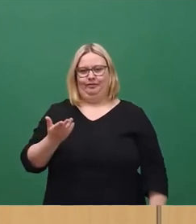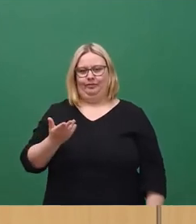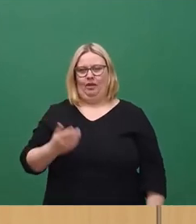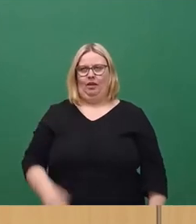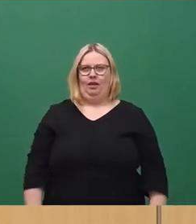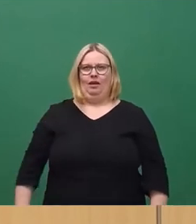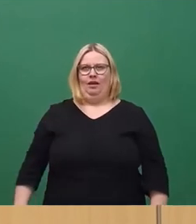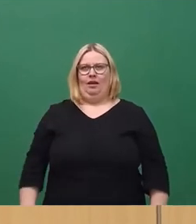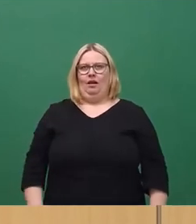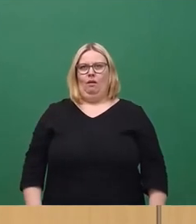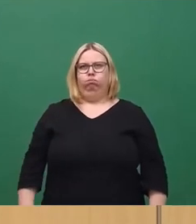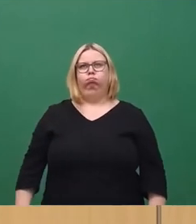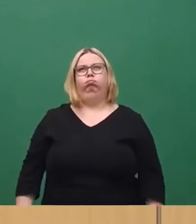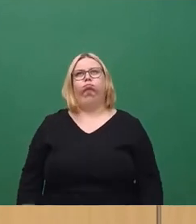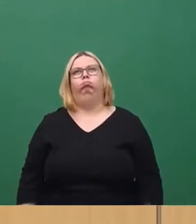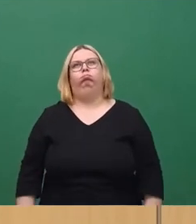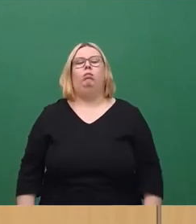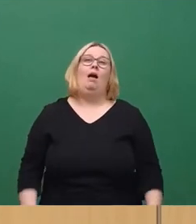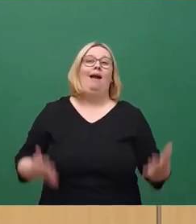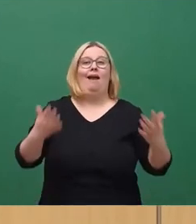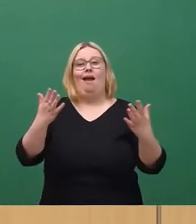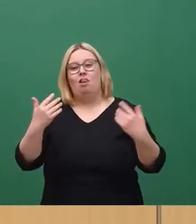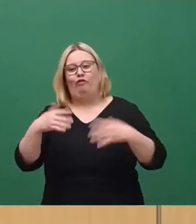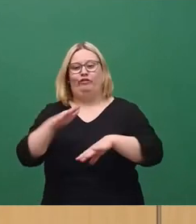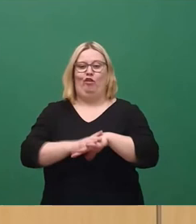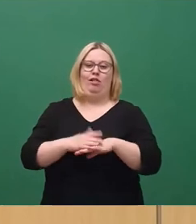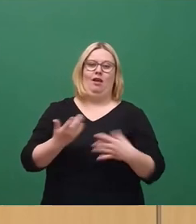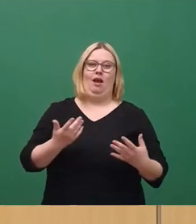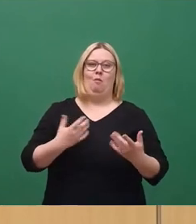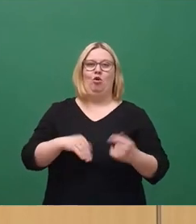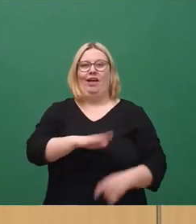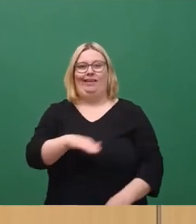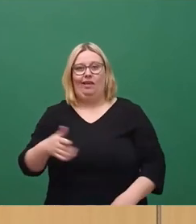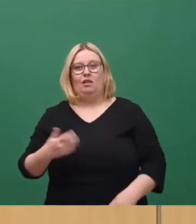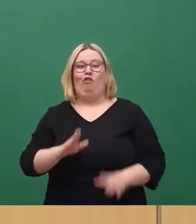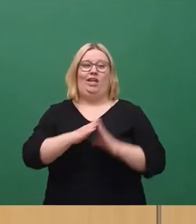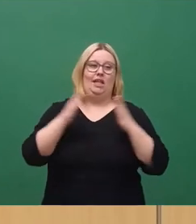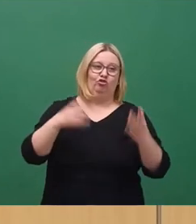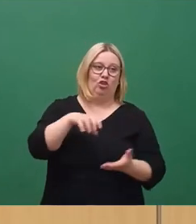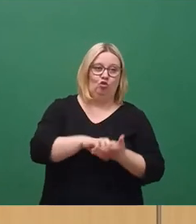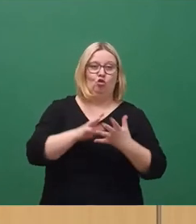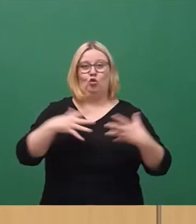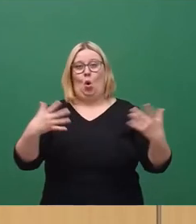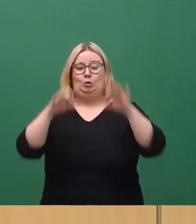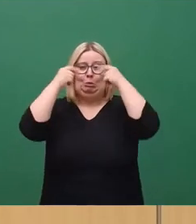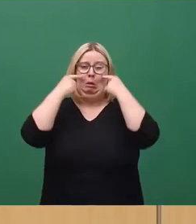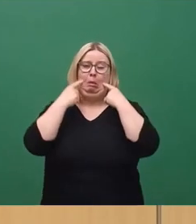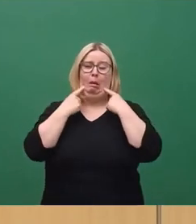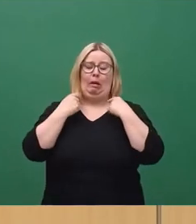Das Thema Luftfilter. Also man kann natürlich sich hier vorne hinstellen und was von Kindern auf der Intensivstation und von großen Kulleraugen erzählen.